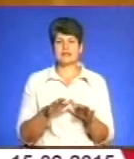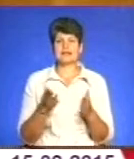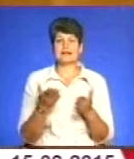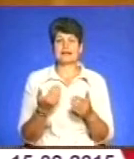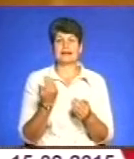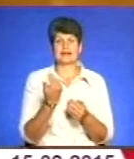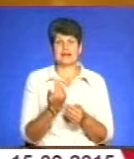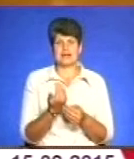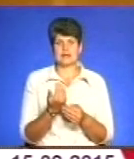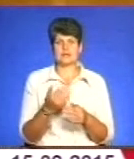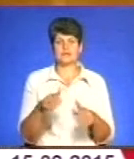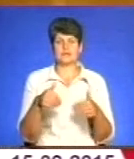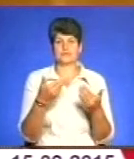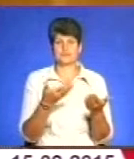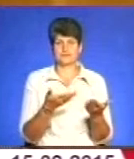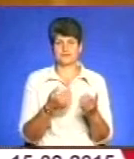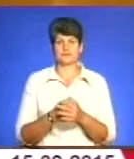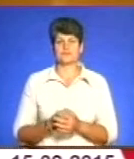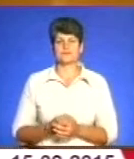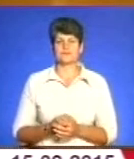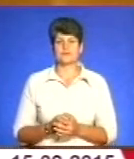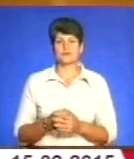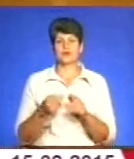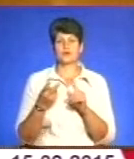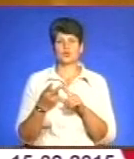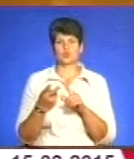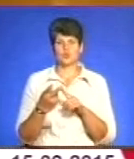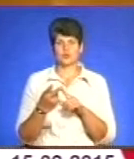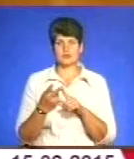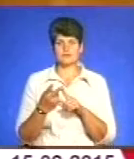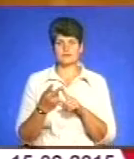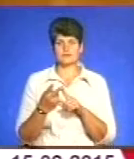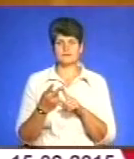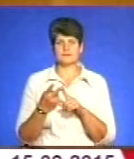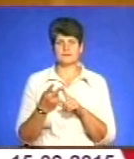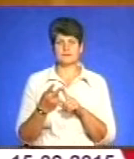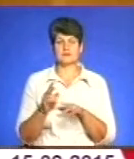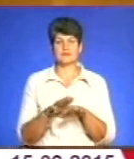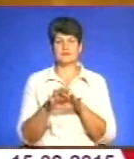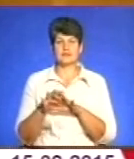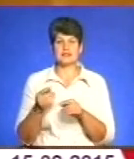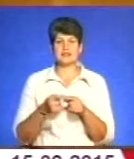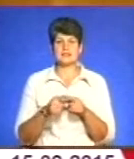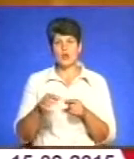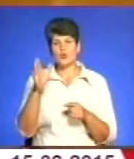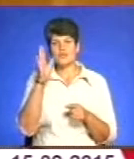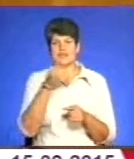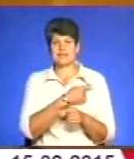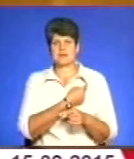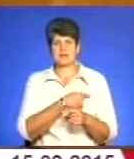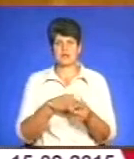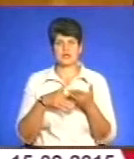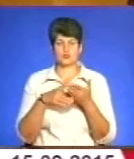покладаються. І другий трансферт – це освітня та медична субвенція.